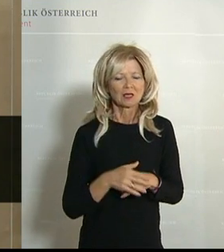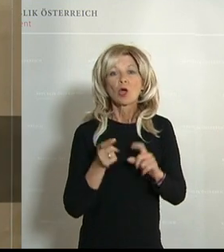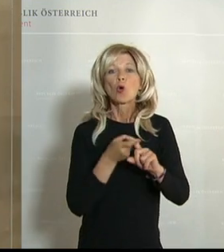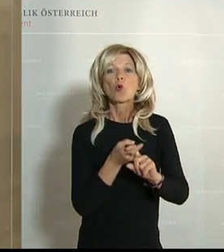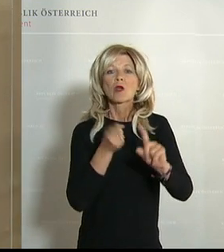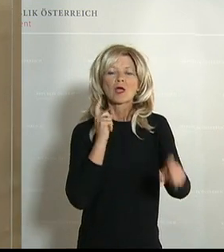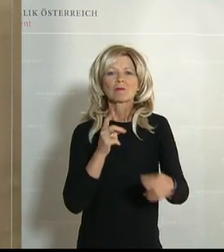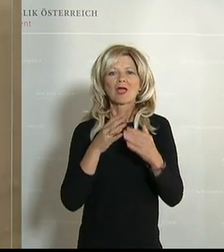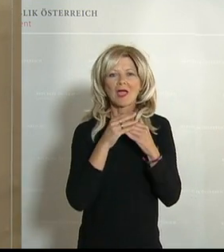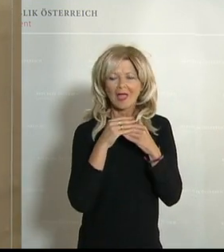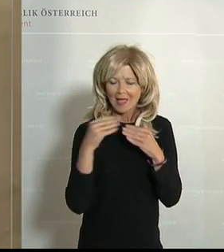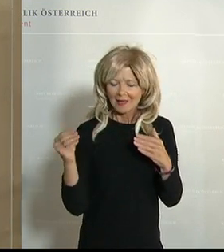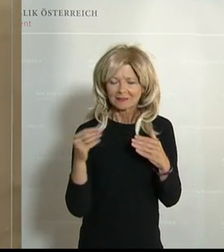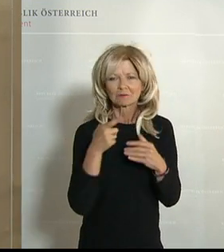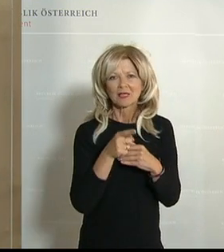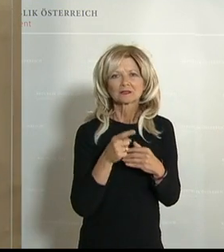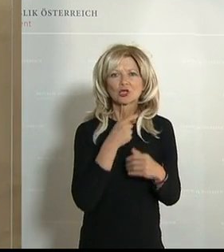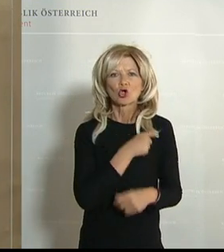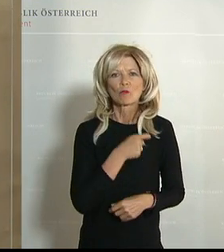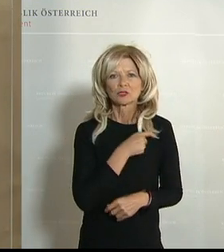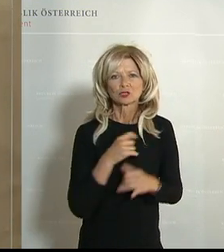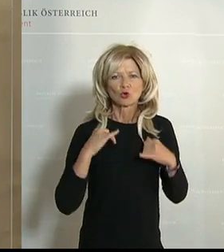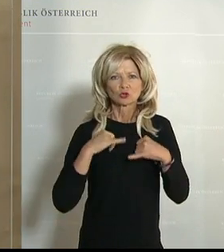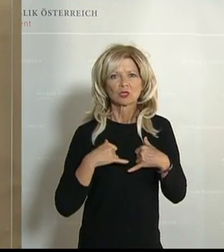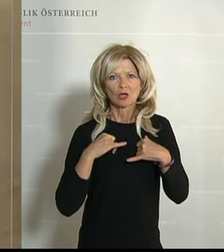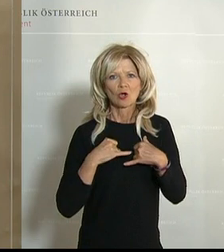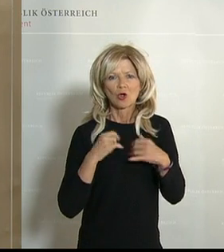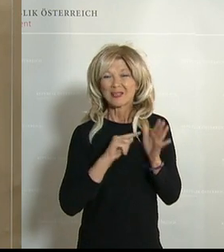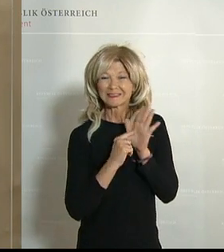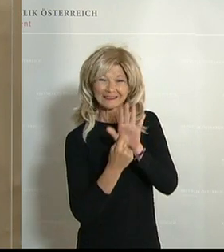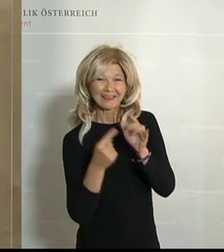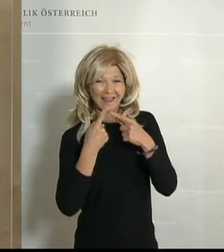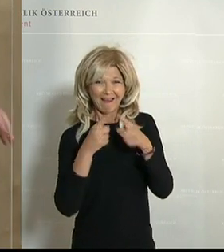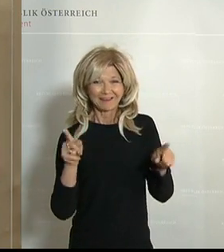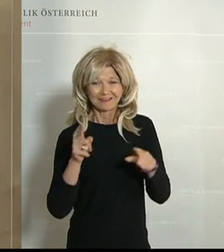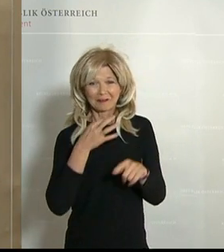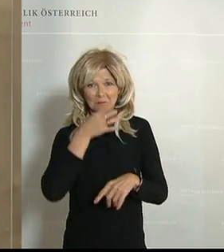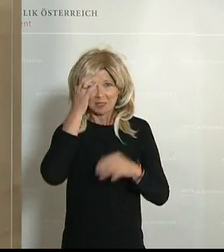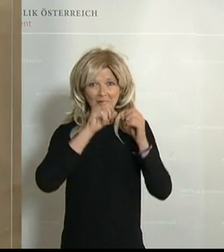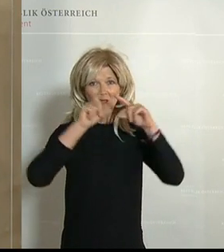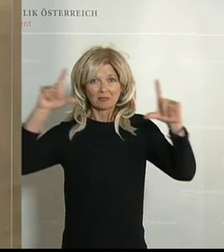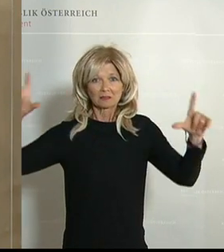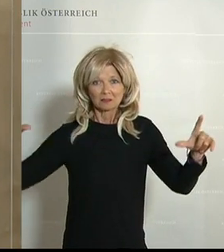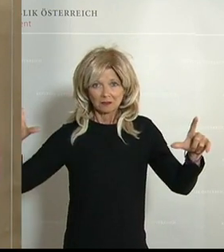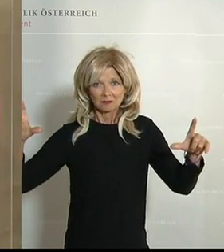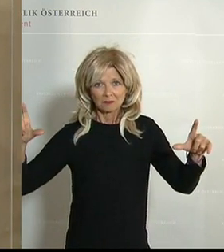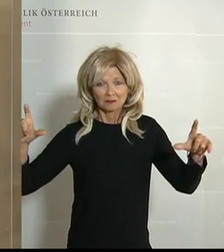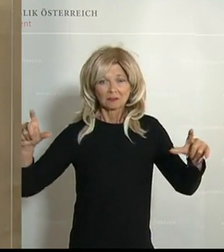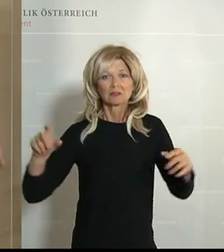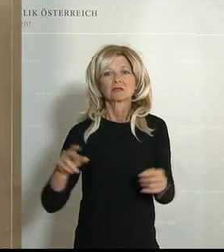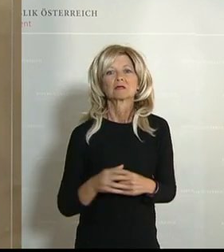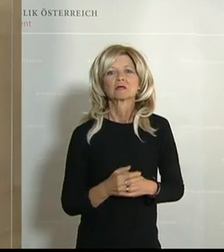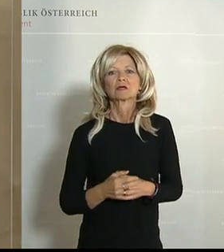aus Tirol gibt ein ganz anderes Bild und kommt da zu einem gänzlich anderen Schluss. Blicken wir zurück.